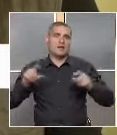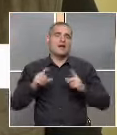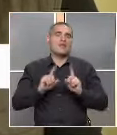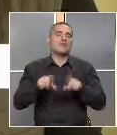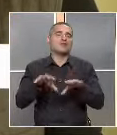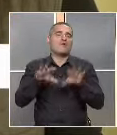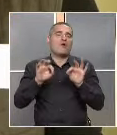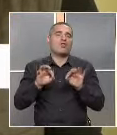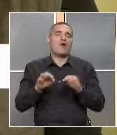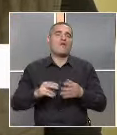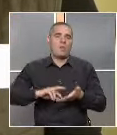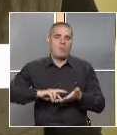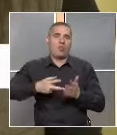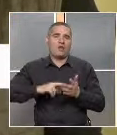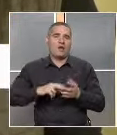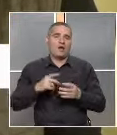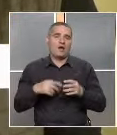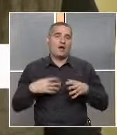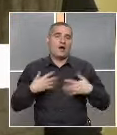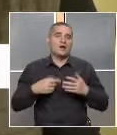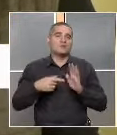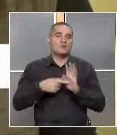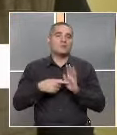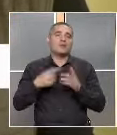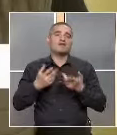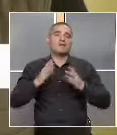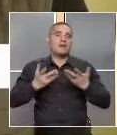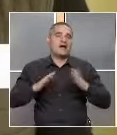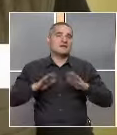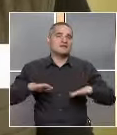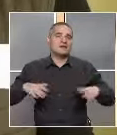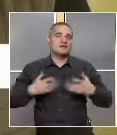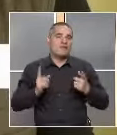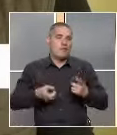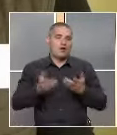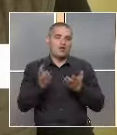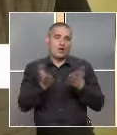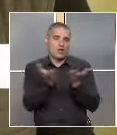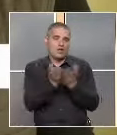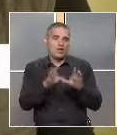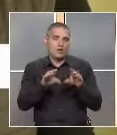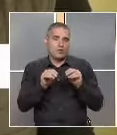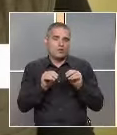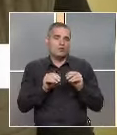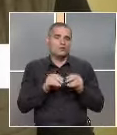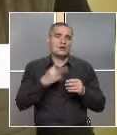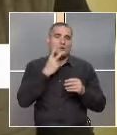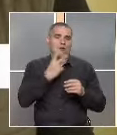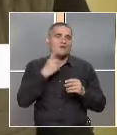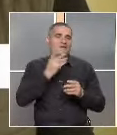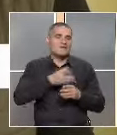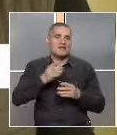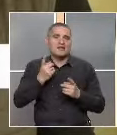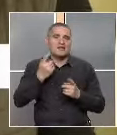Аз обичам да казвам, че децата ми показват какво могат да научат и как да го научат. Така че изпробваме всеки един